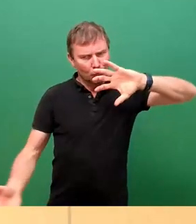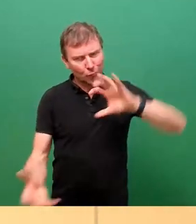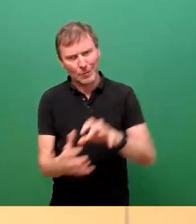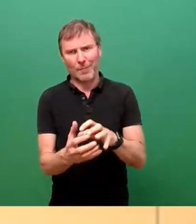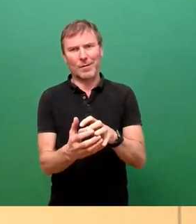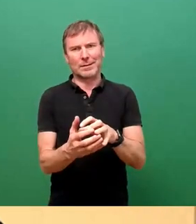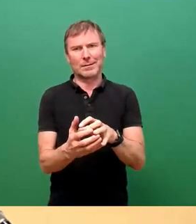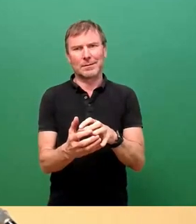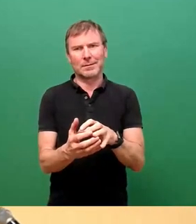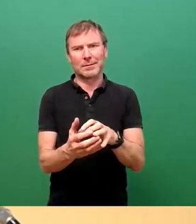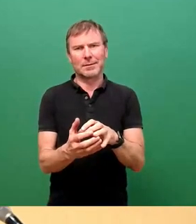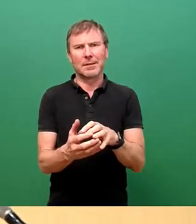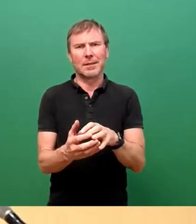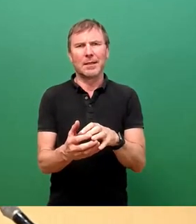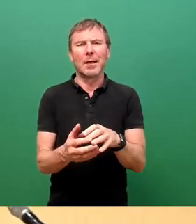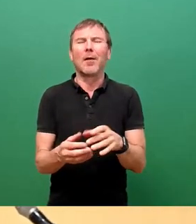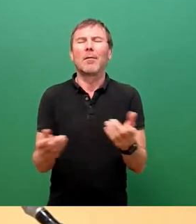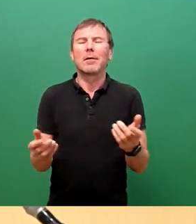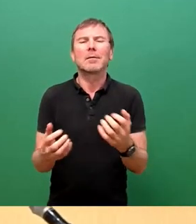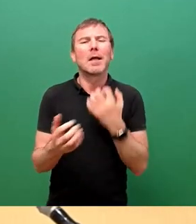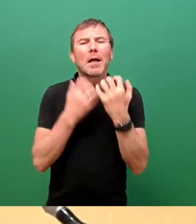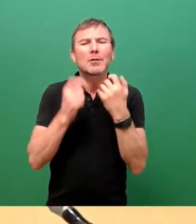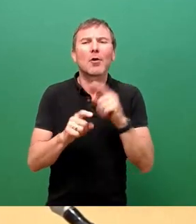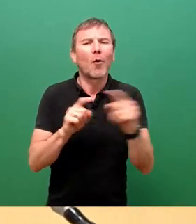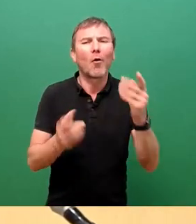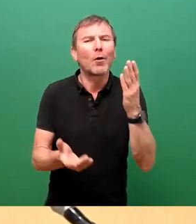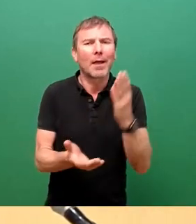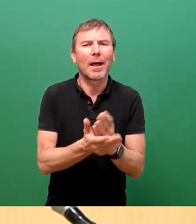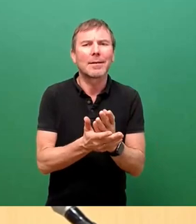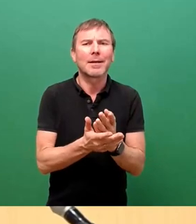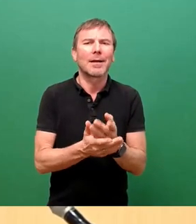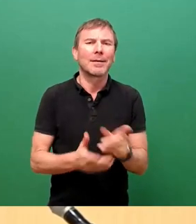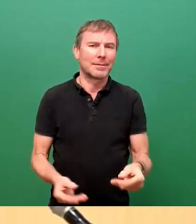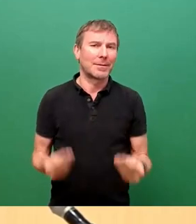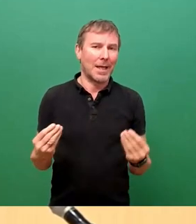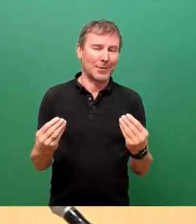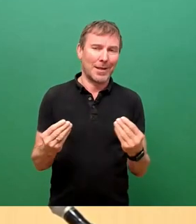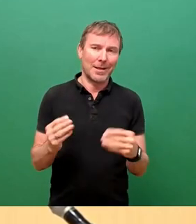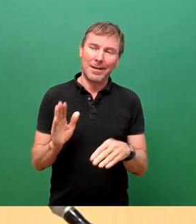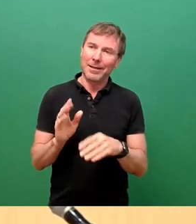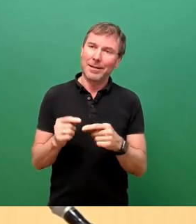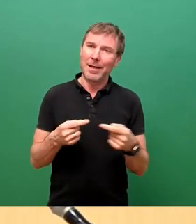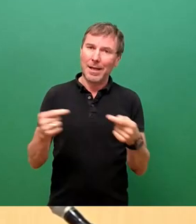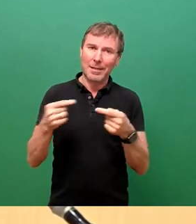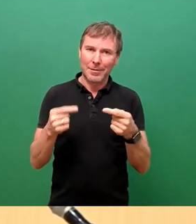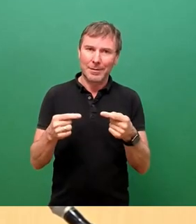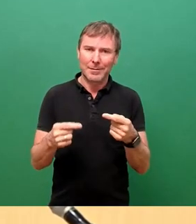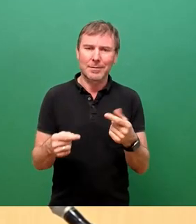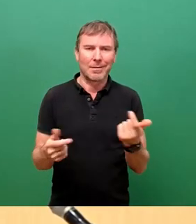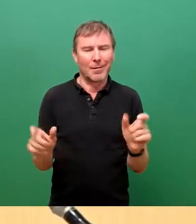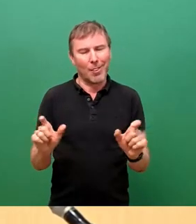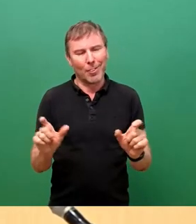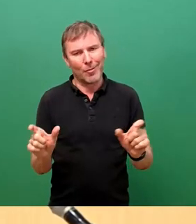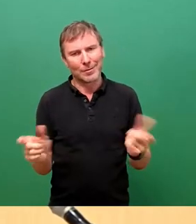aber eine Never-Ending-Story als aktuelle Debatte aufzurufen, das ist schon irgendwie drollig. Ich bin